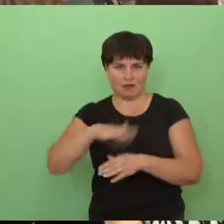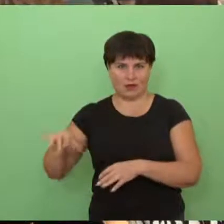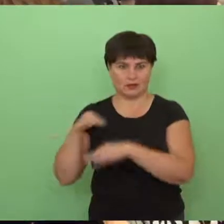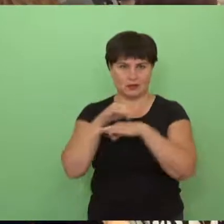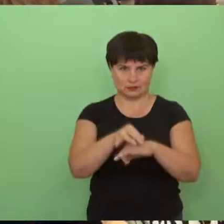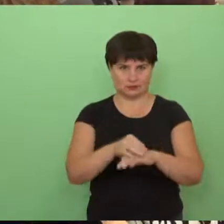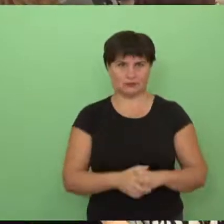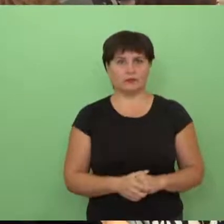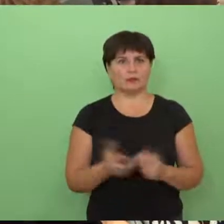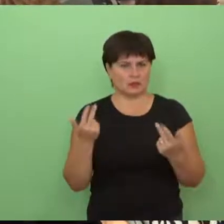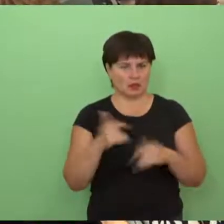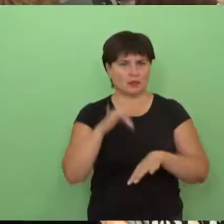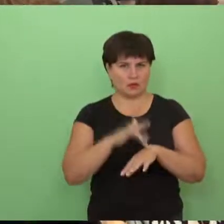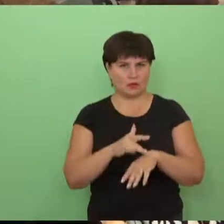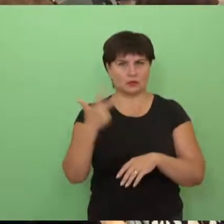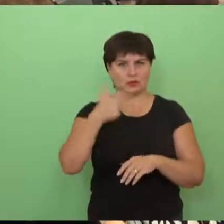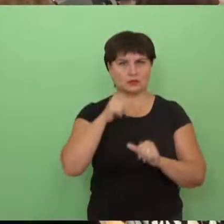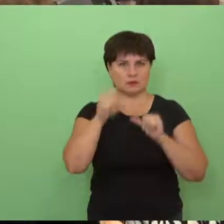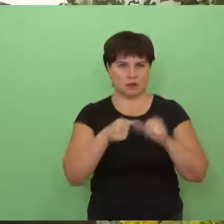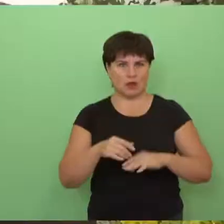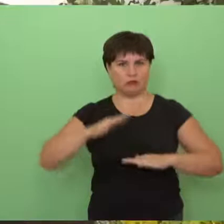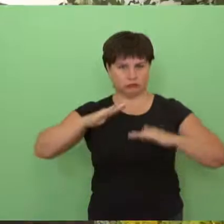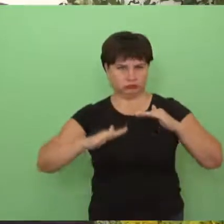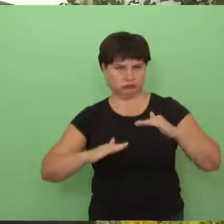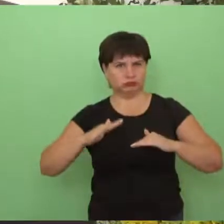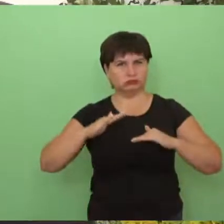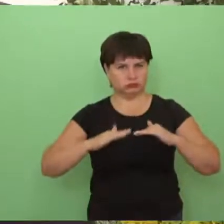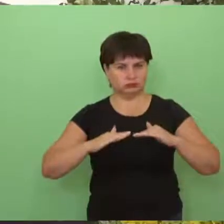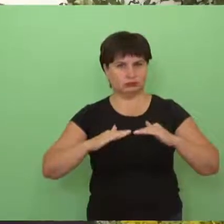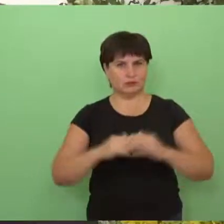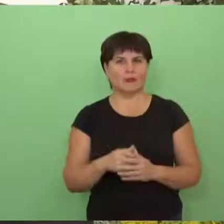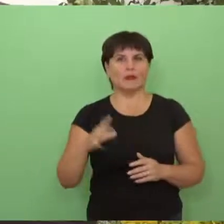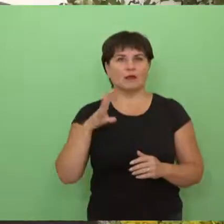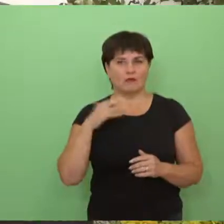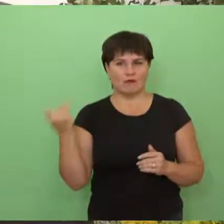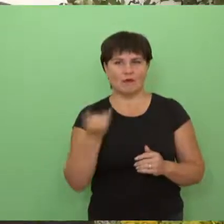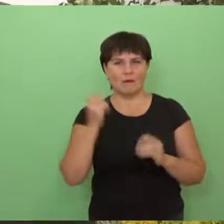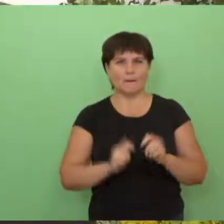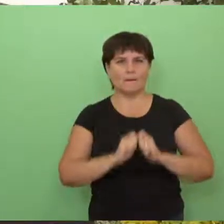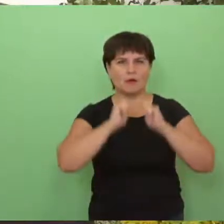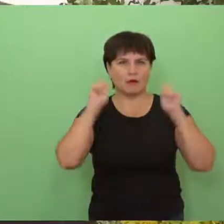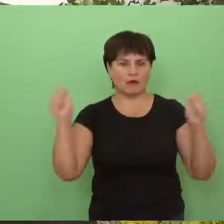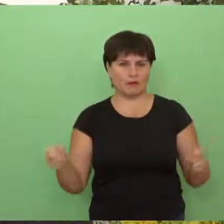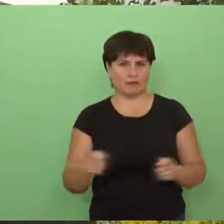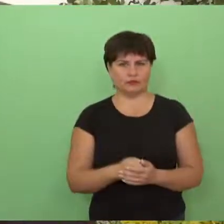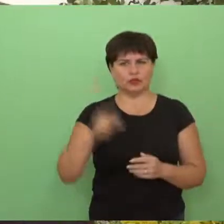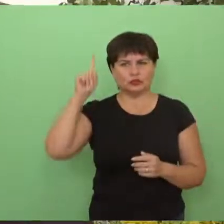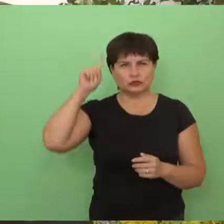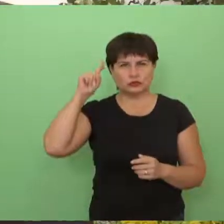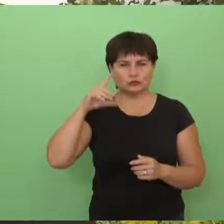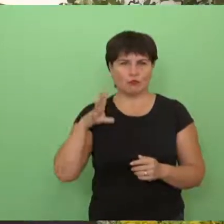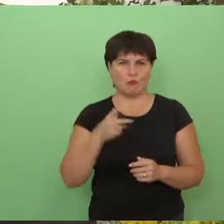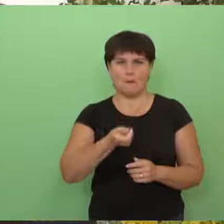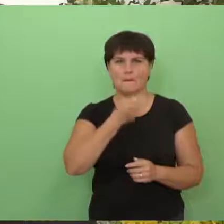tai yra jau svoris. Įdomi buvo ta pati pradžia, kada žinojimo buvo tikrai mažai,